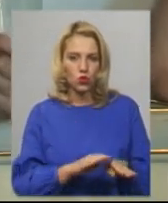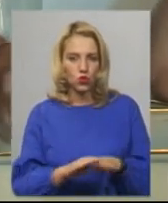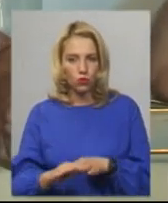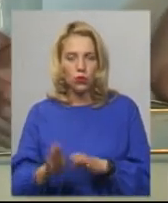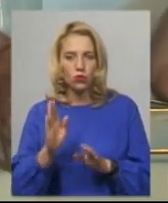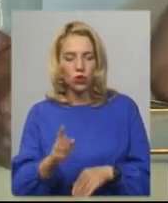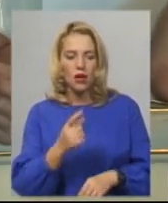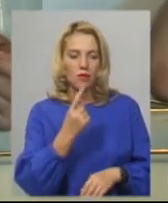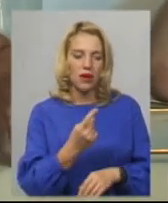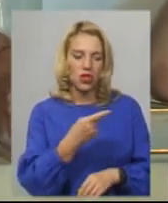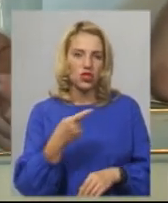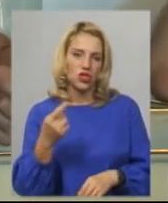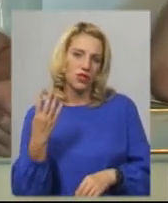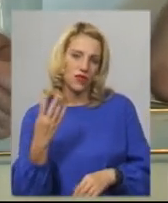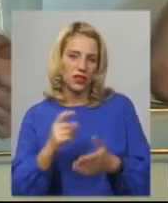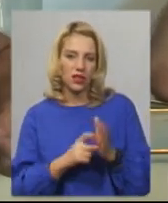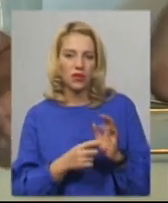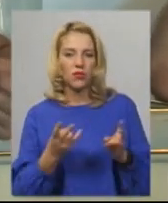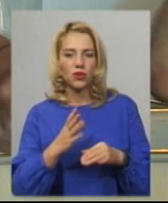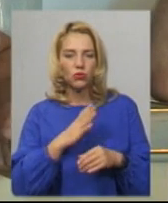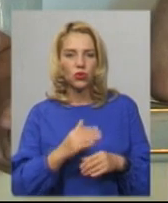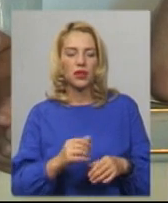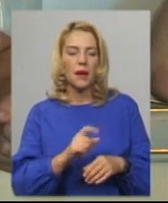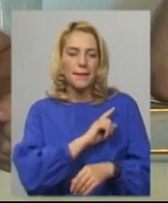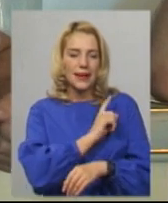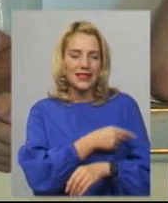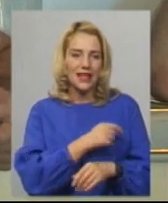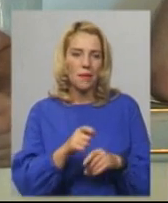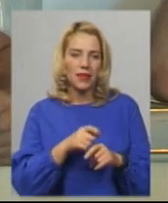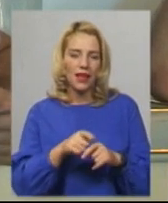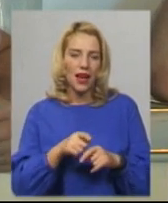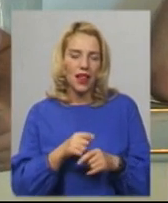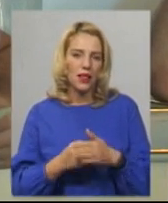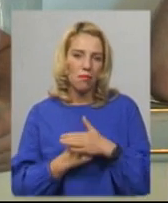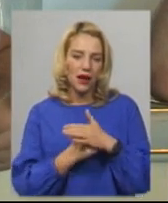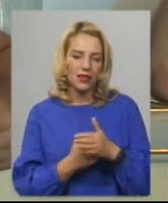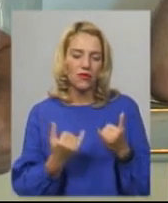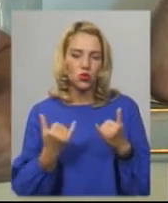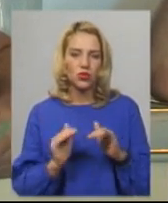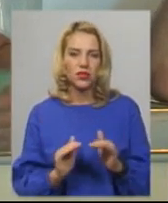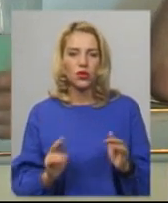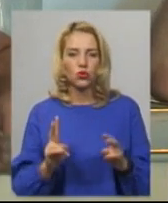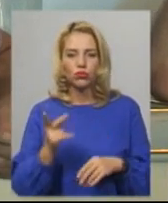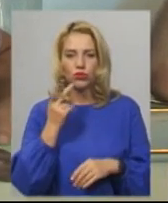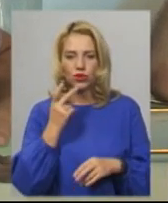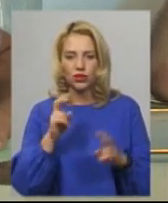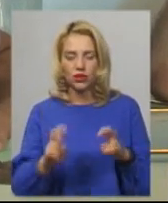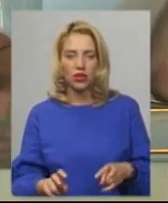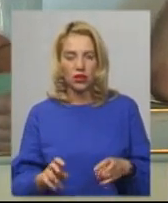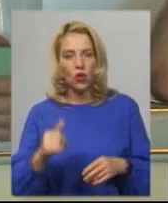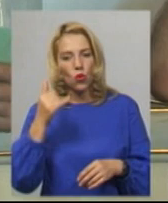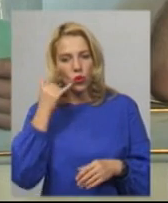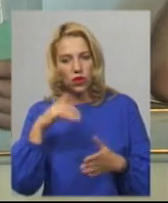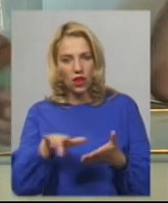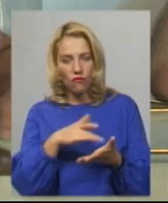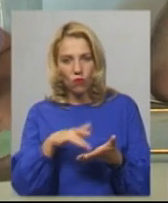міцна матеріальна база, через те, що сучасних дітей, які постійно сидять в телефонах, всі